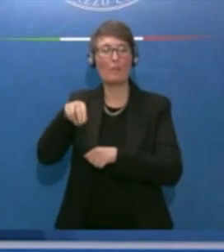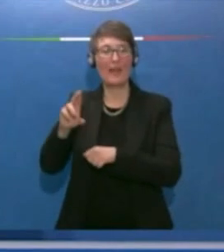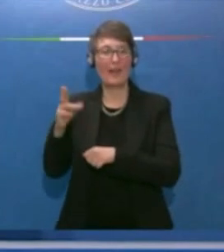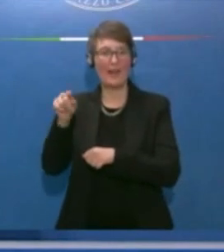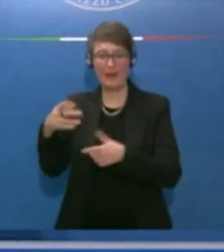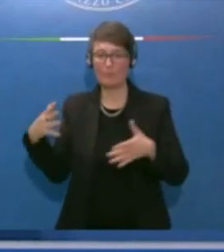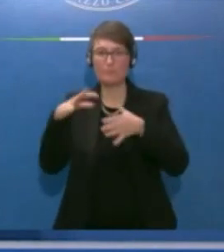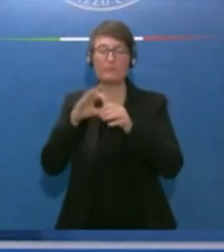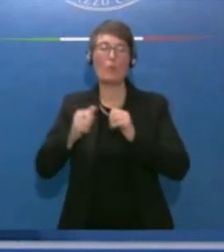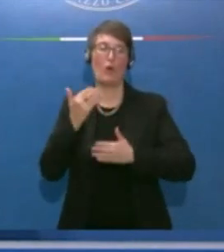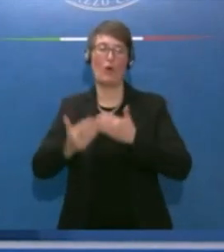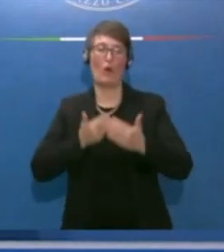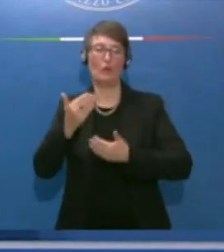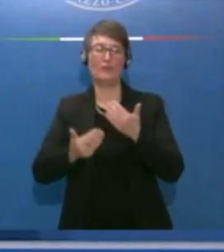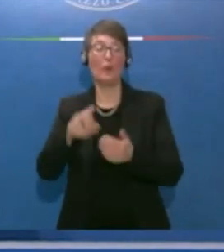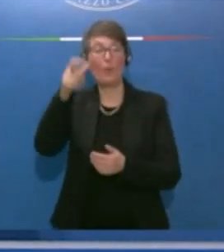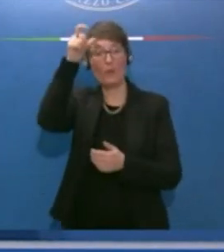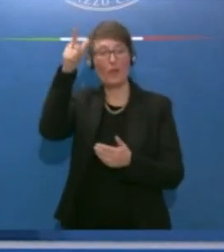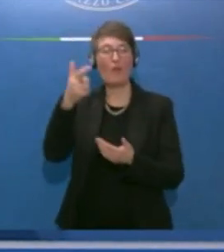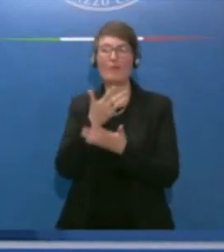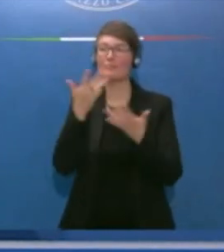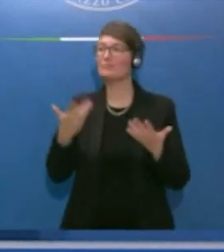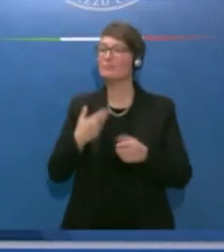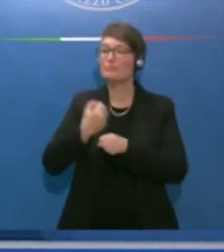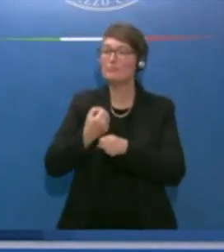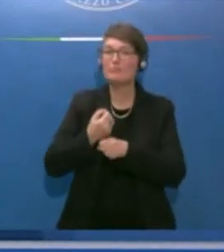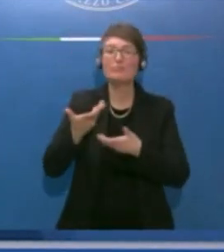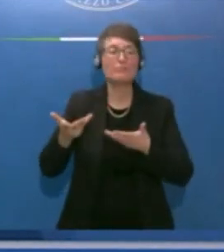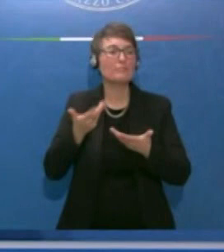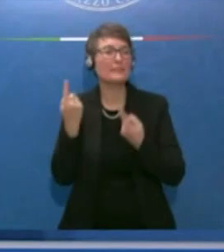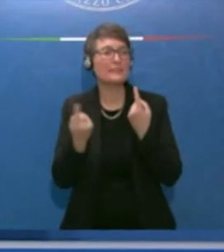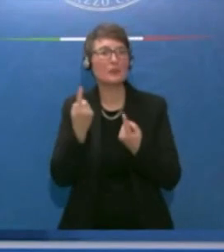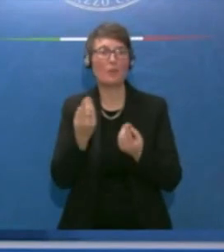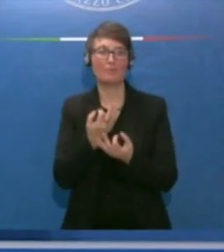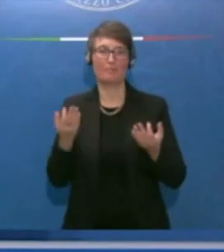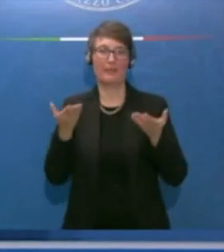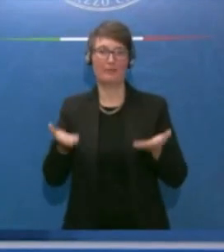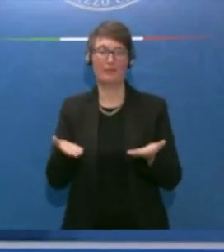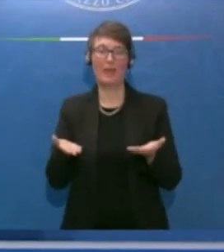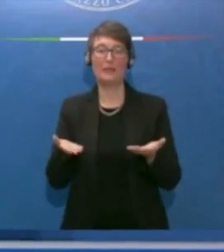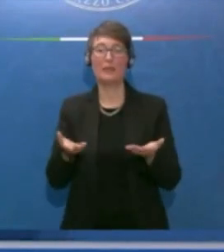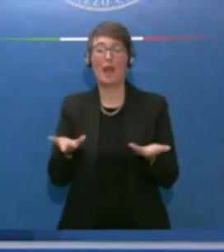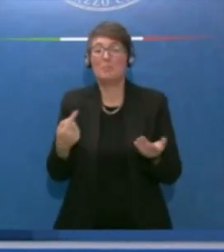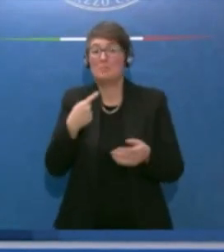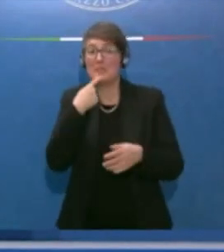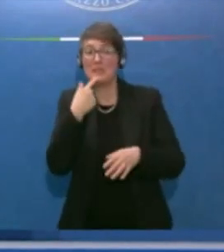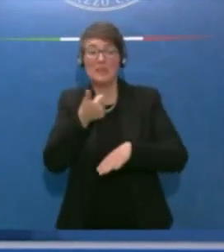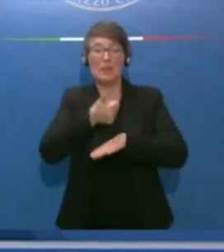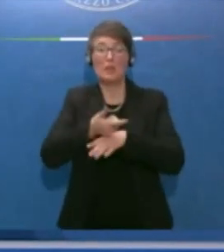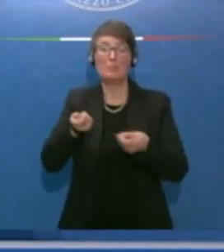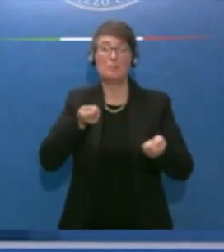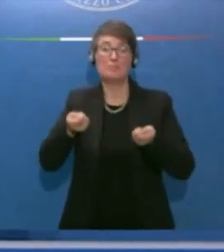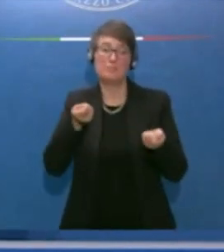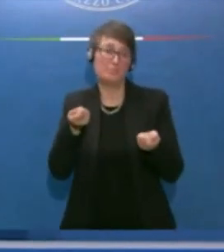Governo ha creato queste condizioni, indipendentemente da chi ci sarà. L'importante è,